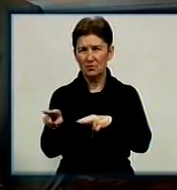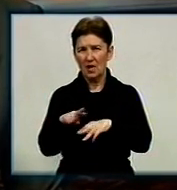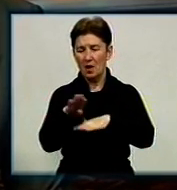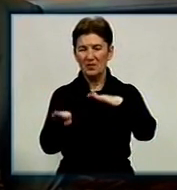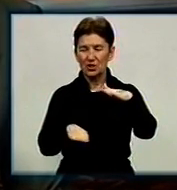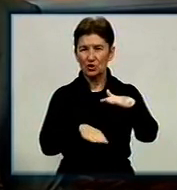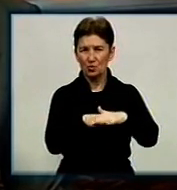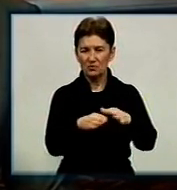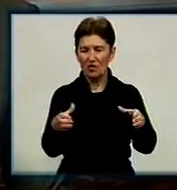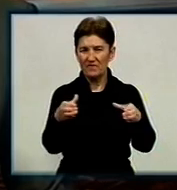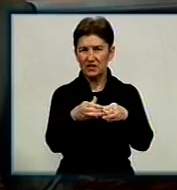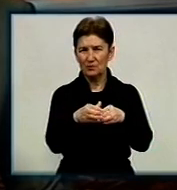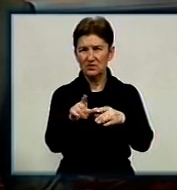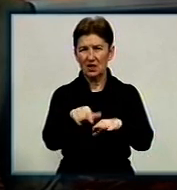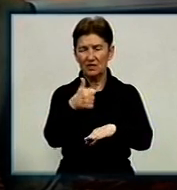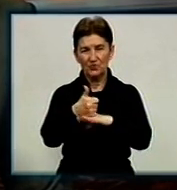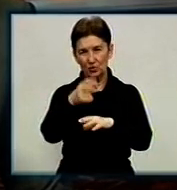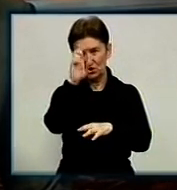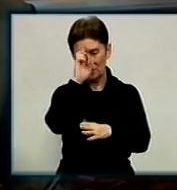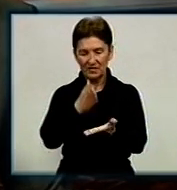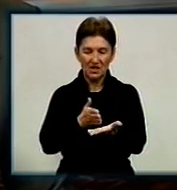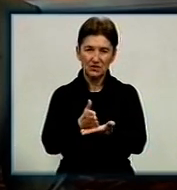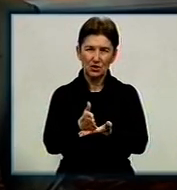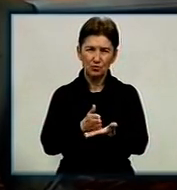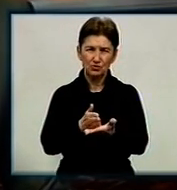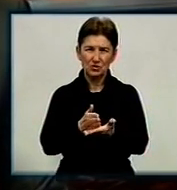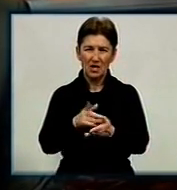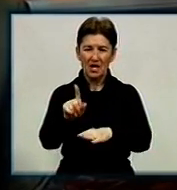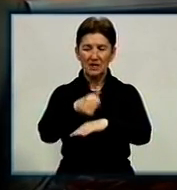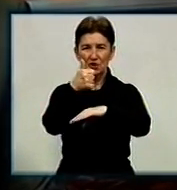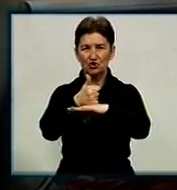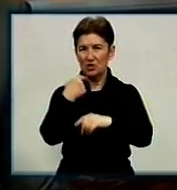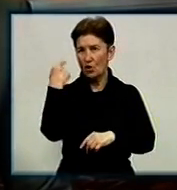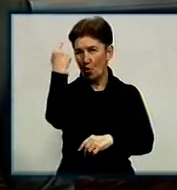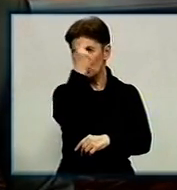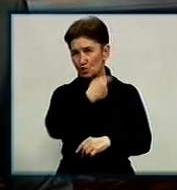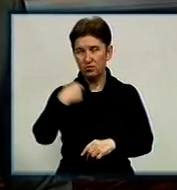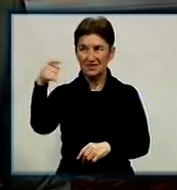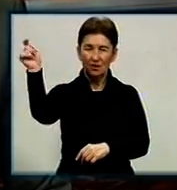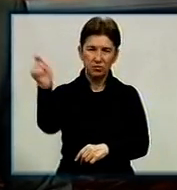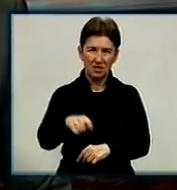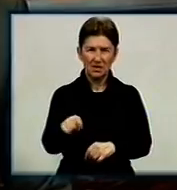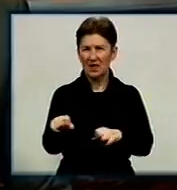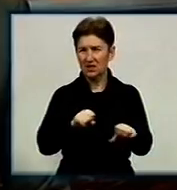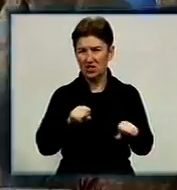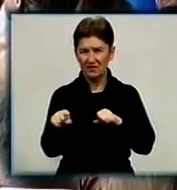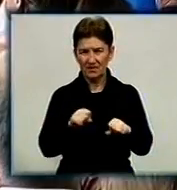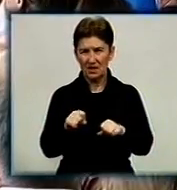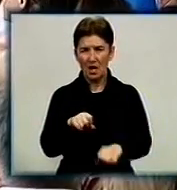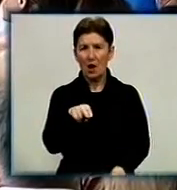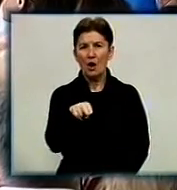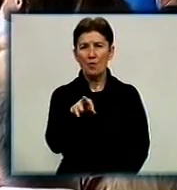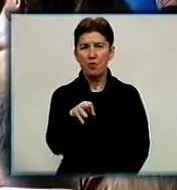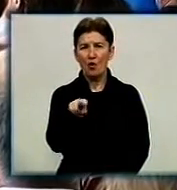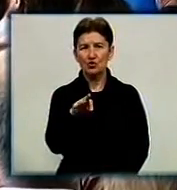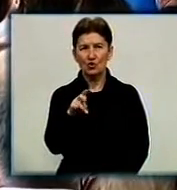Підпорядковуватиметься відомство головній державній службі з питань праці. Її очільник приїхав особисто представити обласного керівника. Ним став Сергій Подорожній.